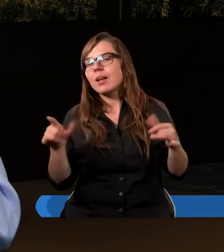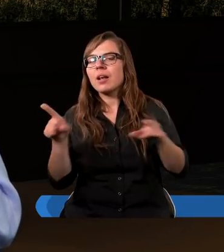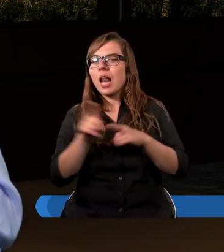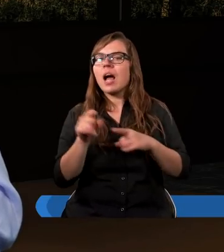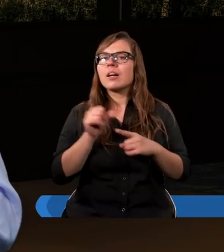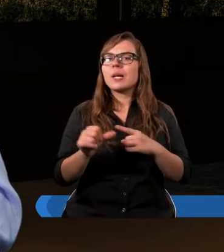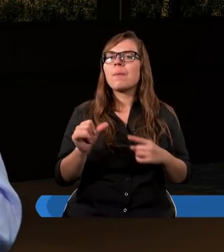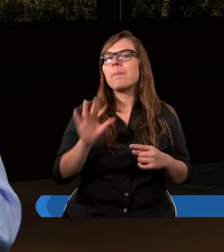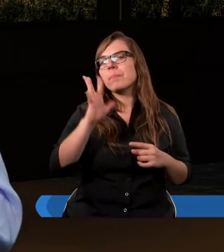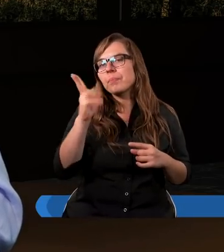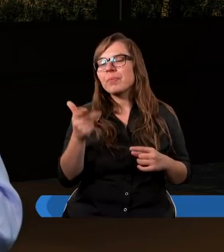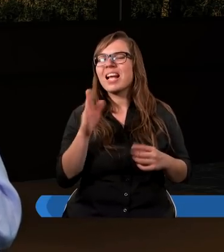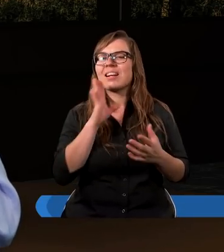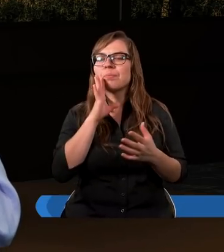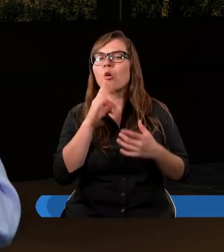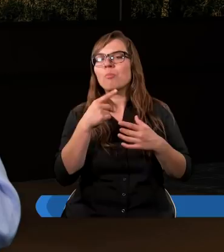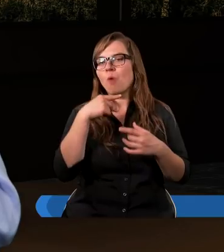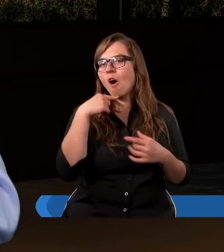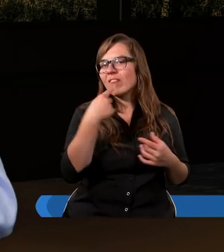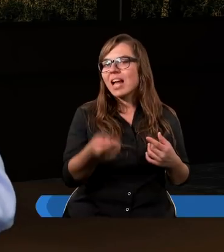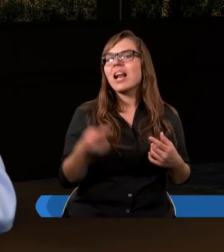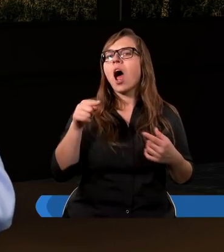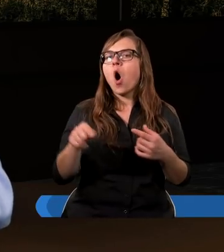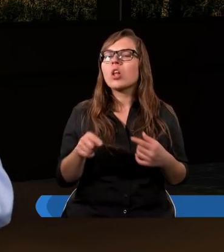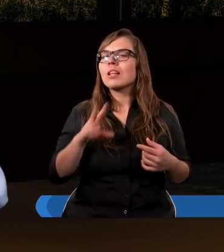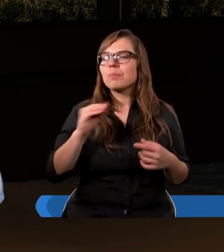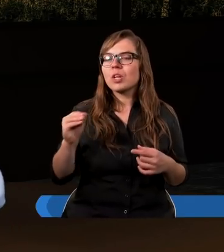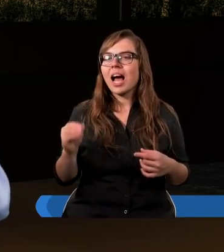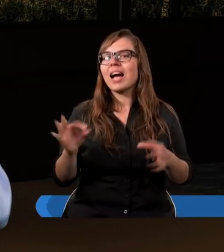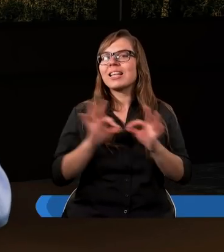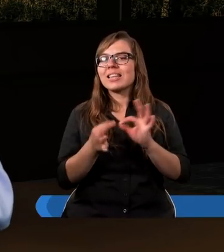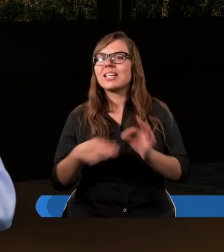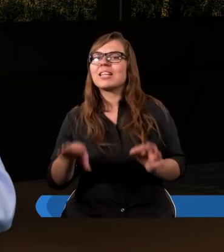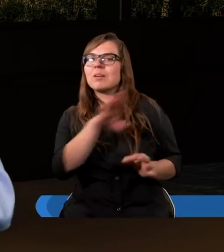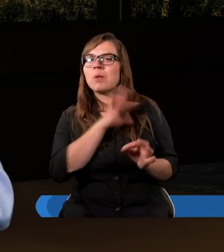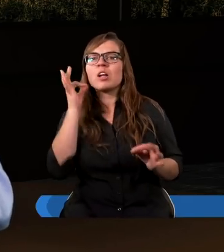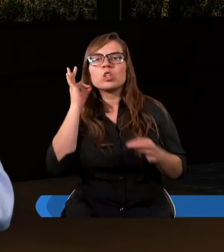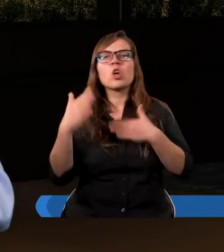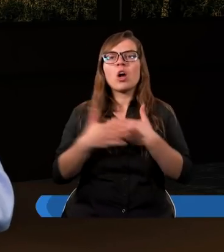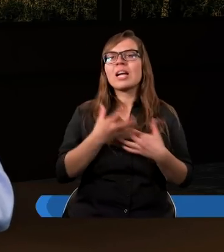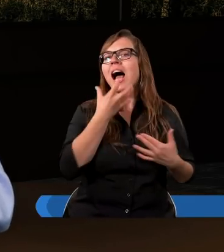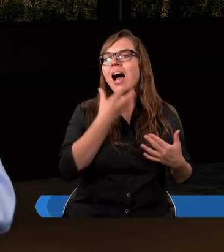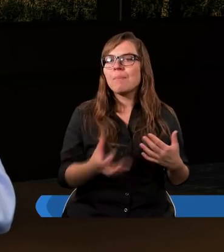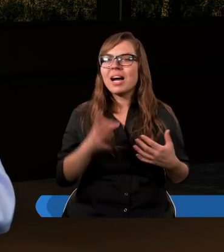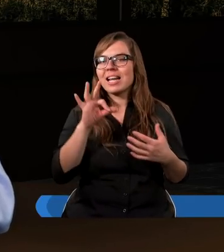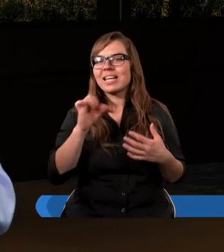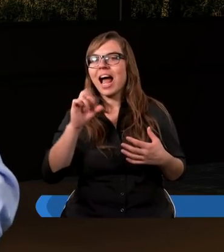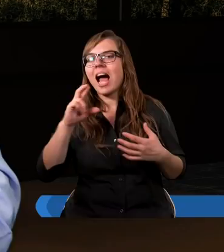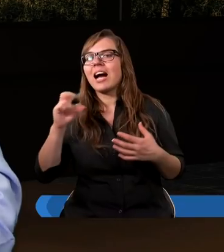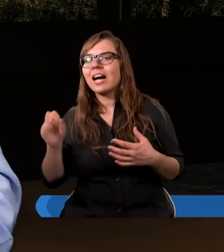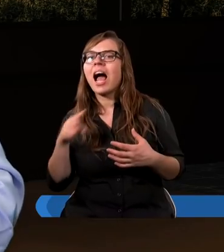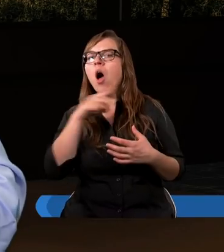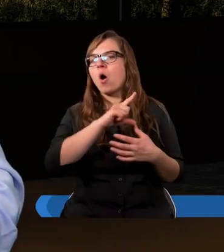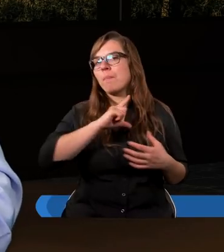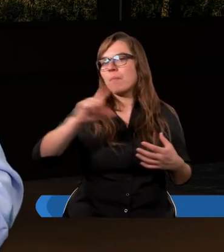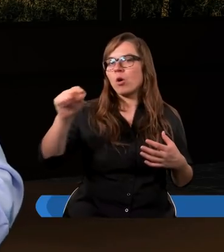takie piękne sprawozdanie o tym, że gdy zmarła żona Abrahama, Sara, on